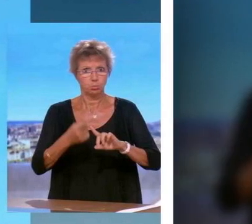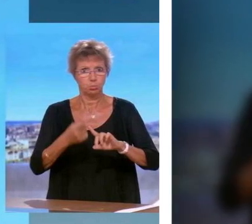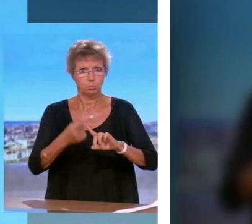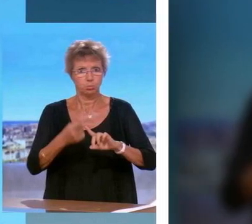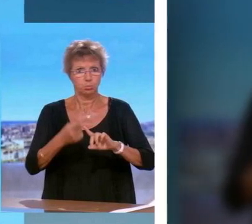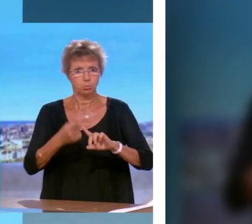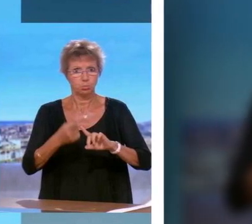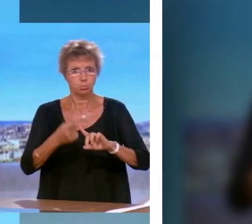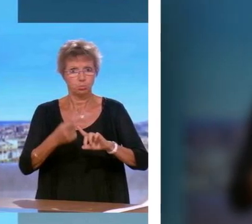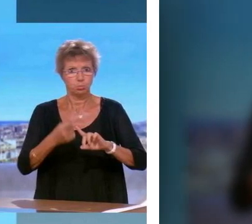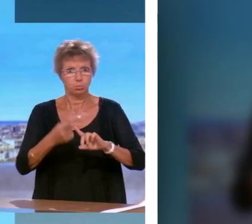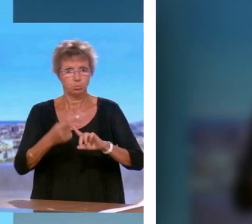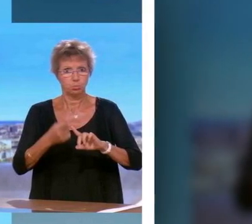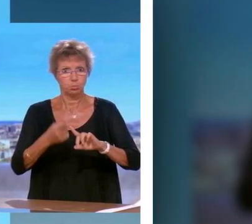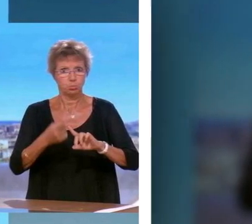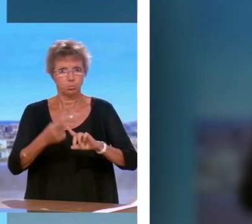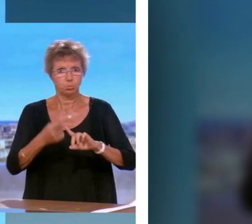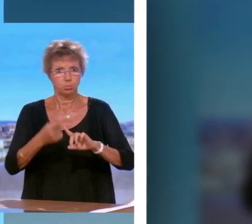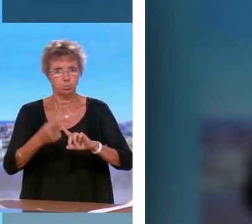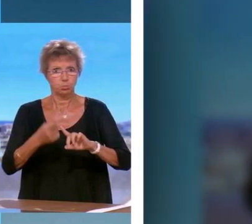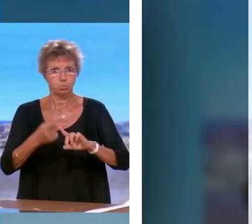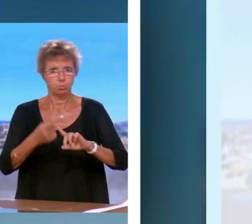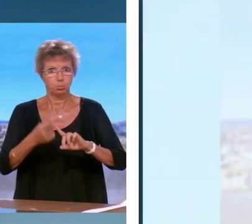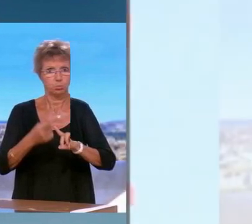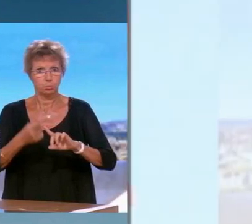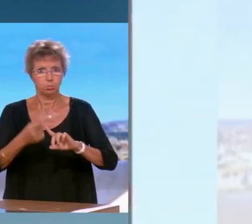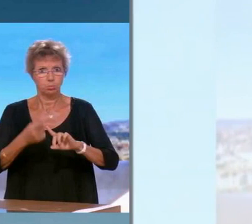Télématin, si est-il du cas par cas, a-t-il répondu.